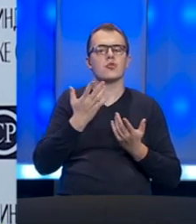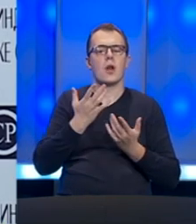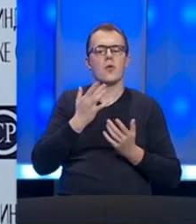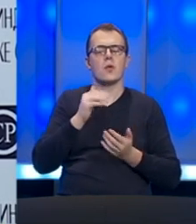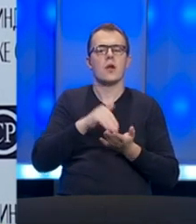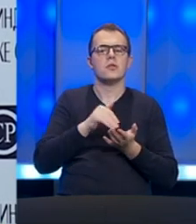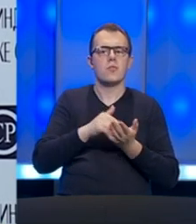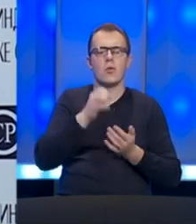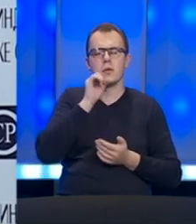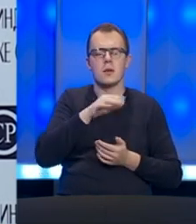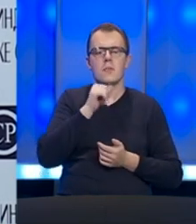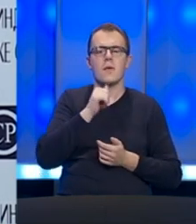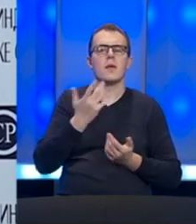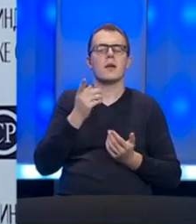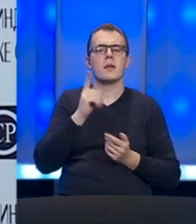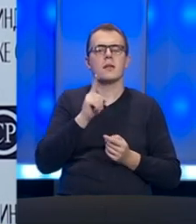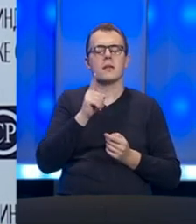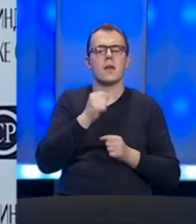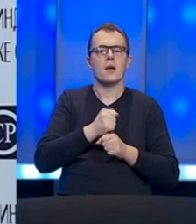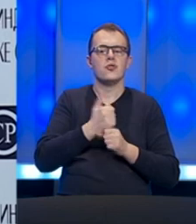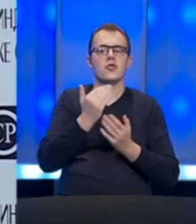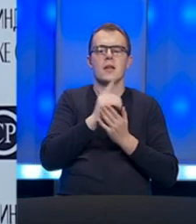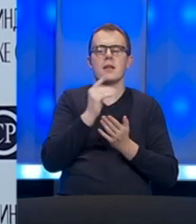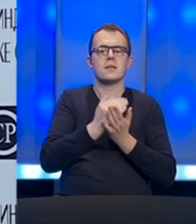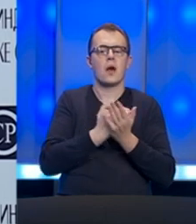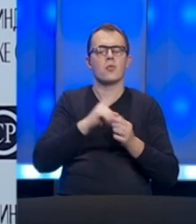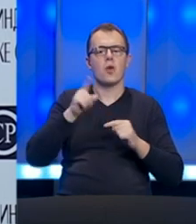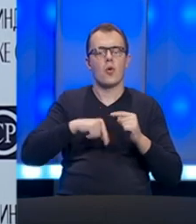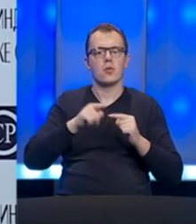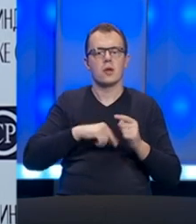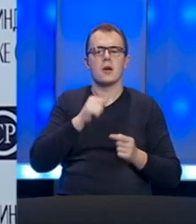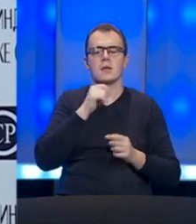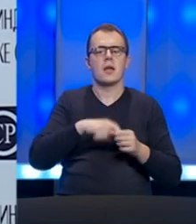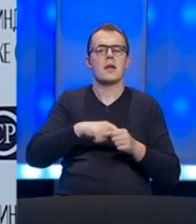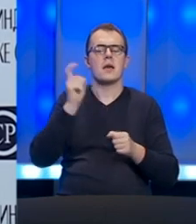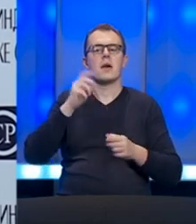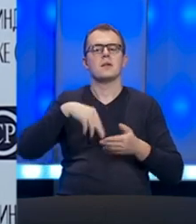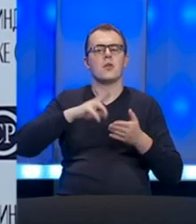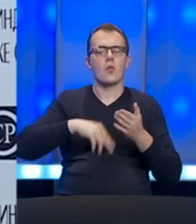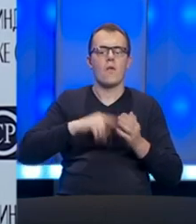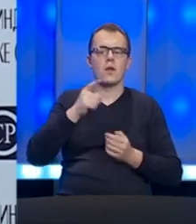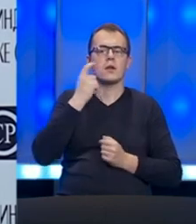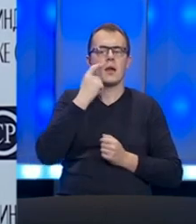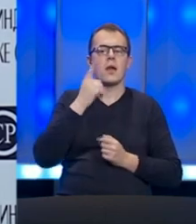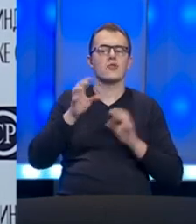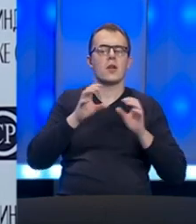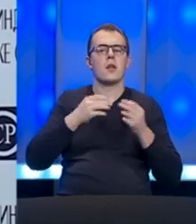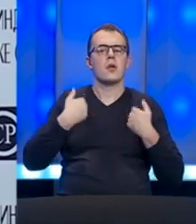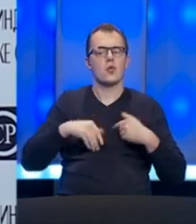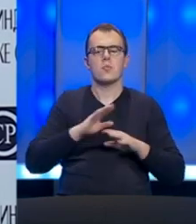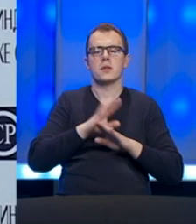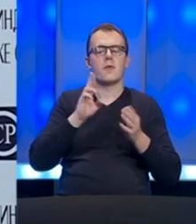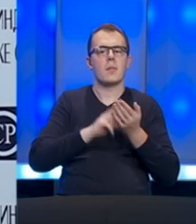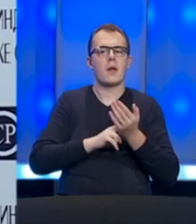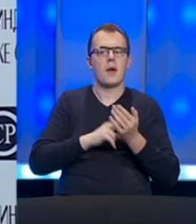ili zaupotrebljavaju da ju čine zakonite otkaze, takozvani raskidugoro radu sporazumno i da na taj način radni gubi sva prava. Savijs